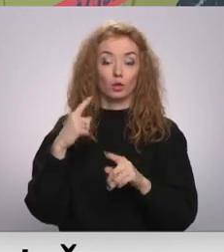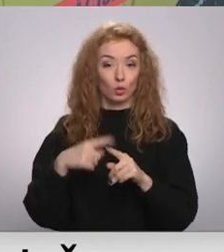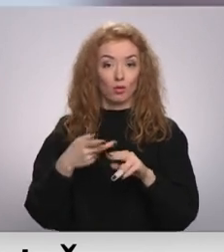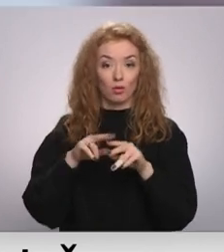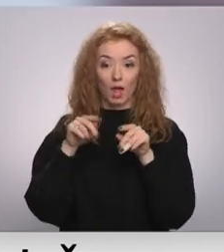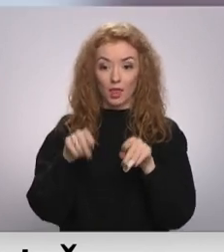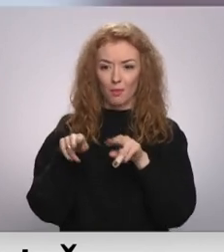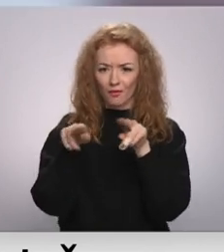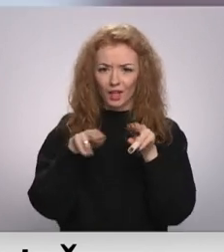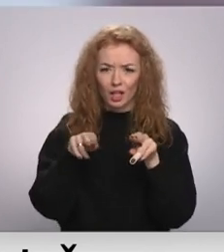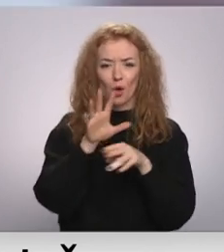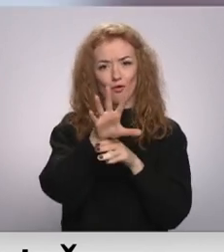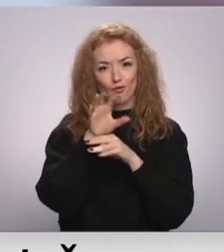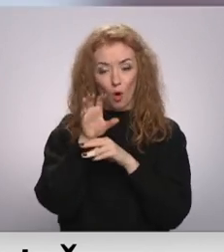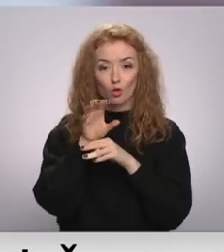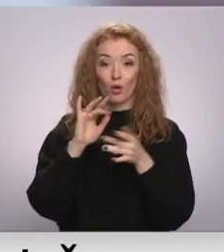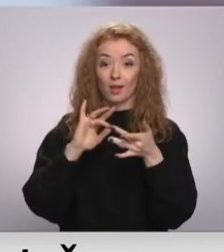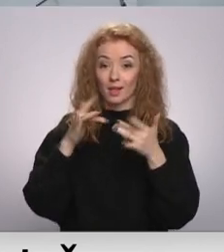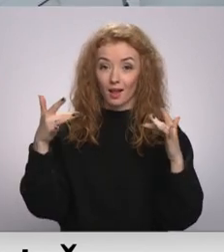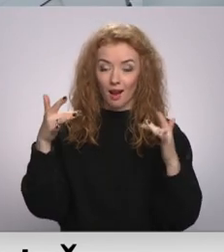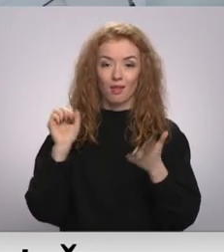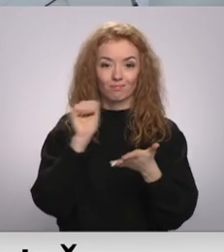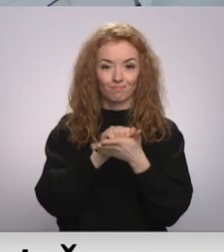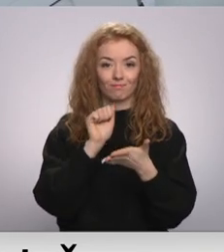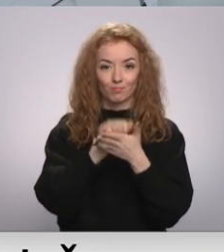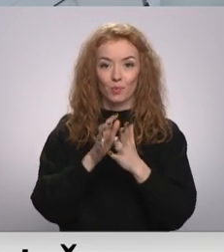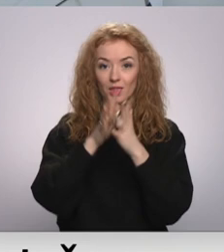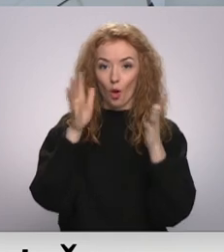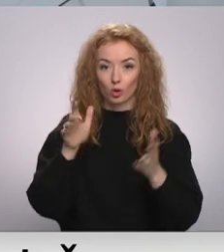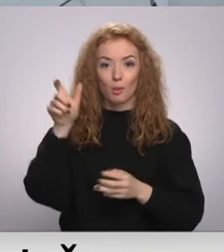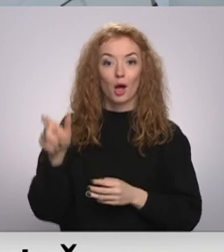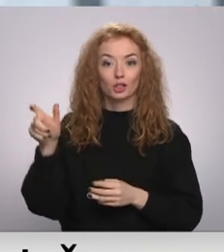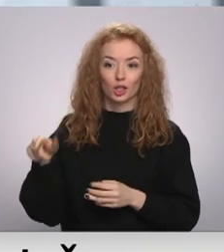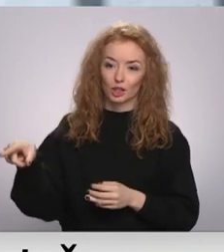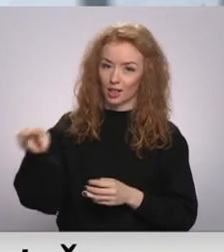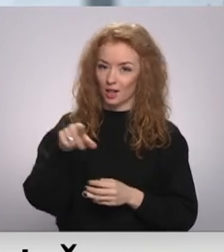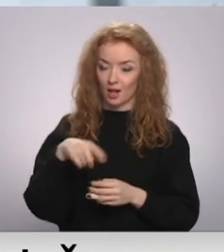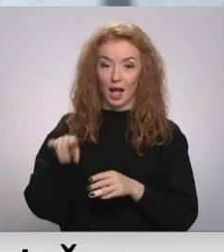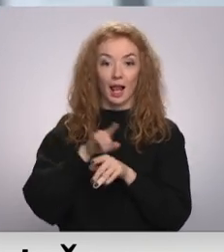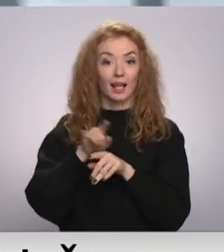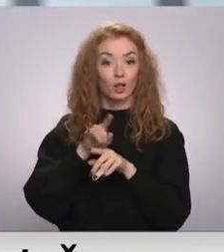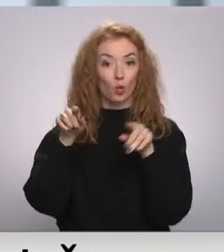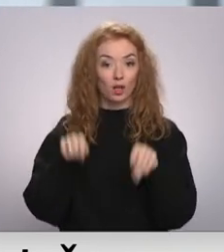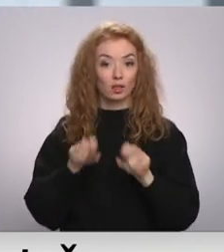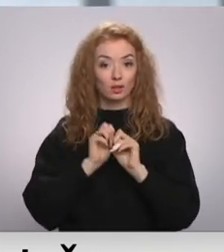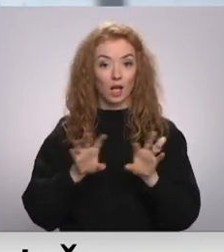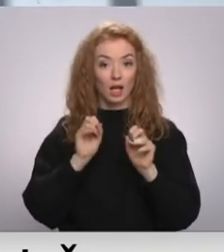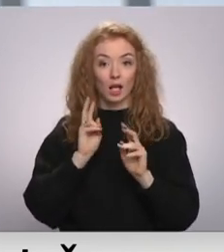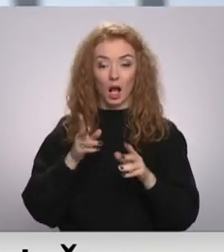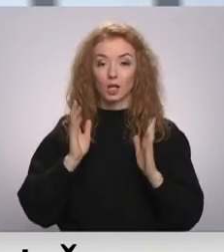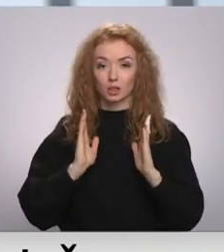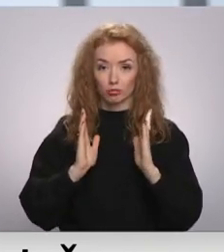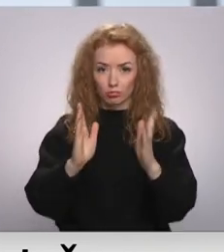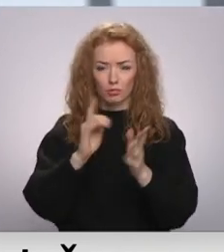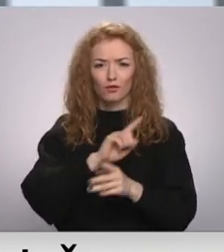šādiem video un foto materiāliem internetā dalās vairāki lidmašīnas pasažieri. Lidosnā stāsta, ka skreiceļi visu